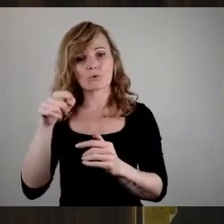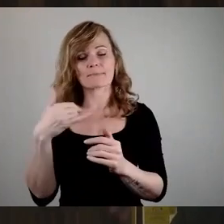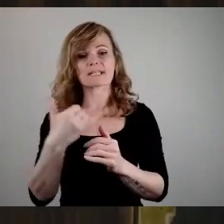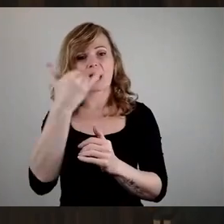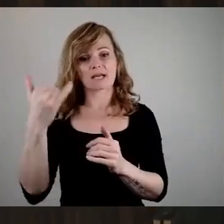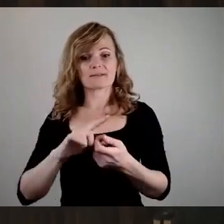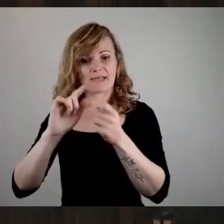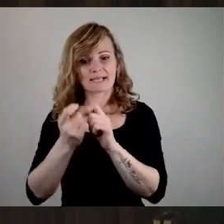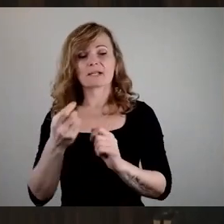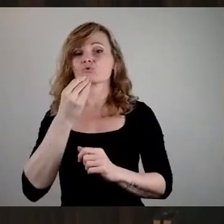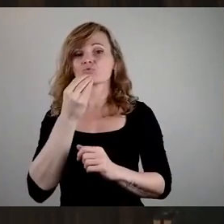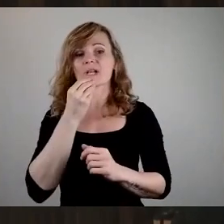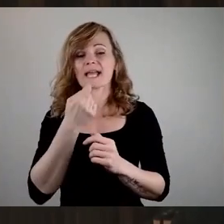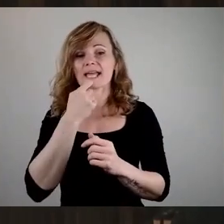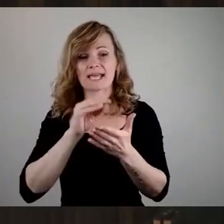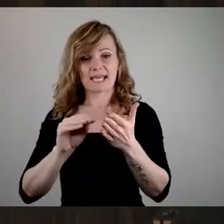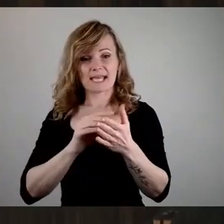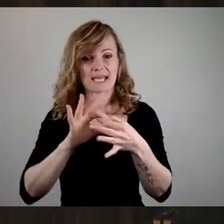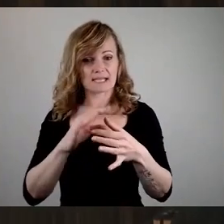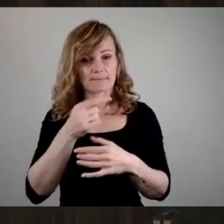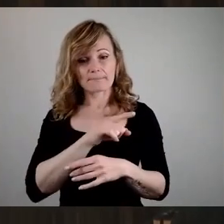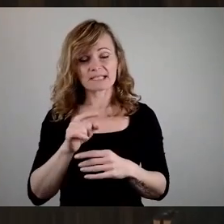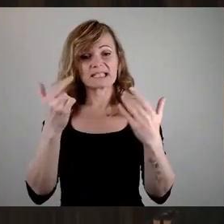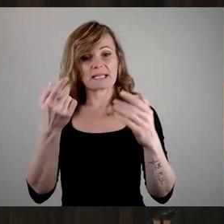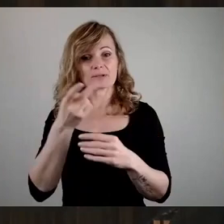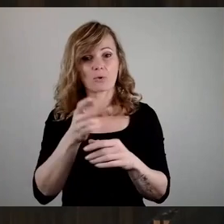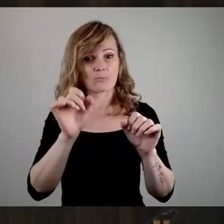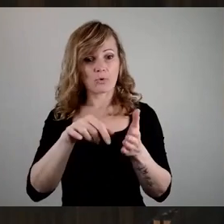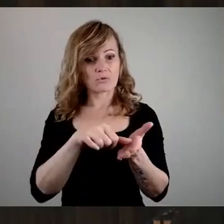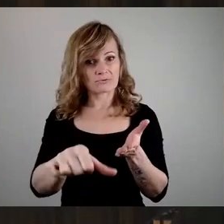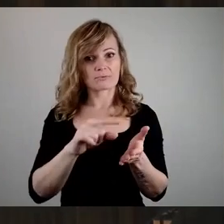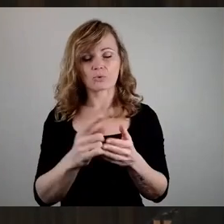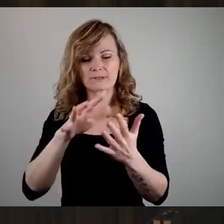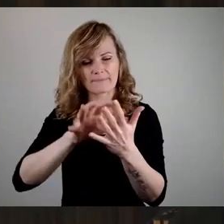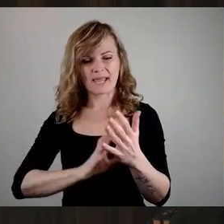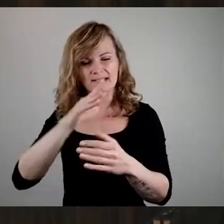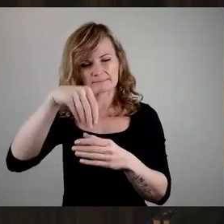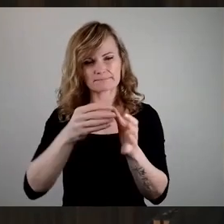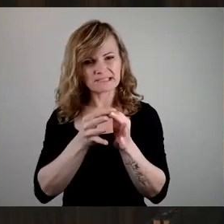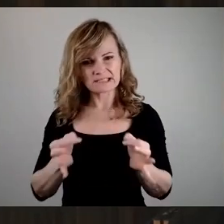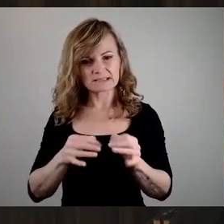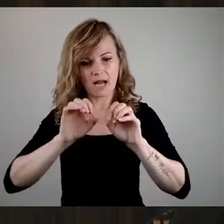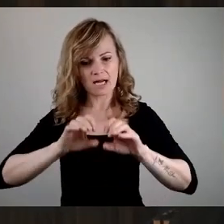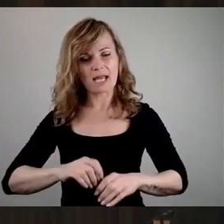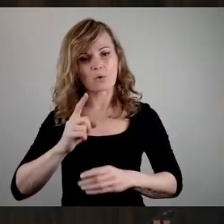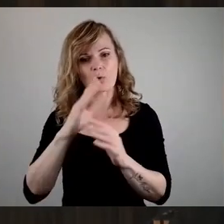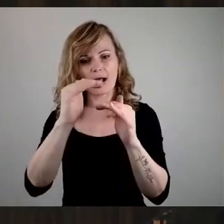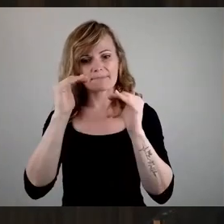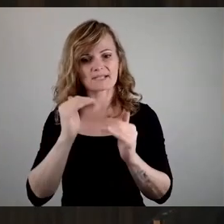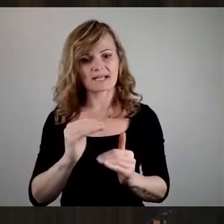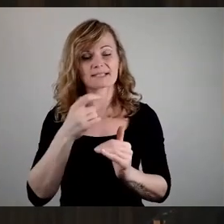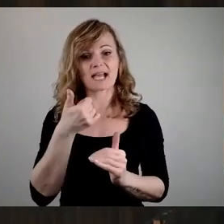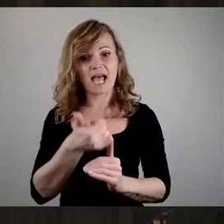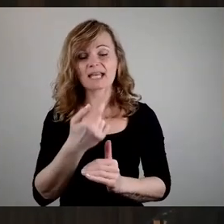Schulessen kostet jetzt bis zu 7 Euro und im Text ist das näher erläutert und da taucht dann auch der Absatz auf. Eine Mahlzeit in